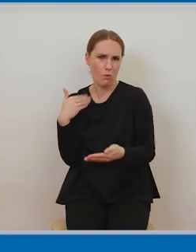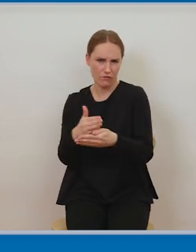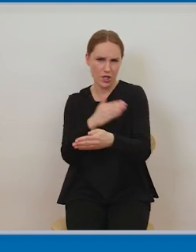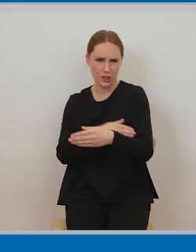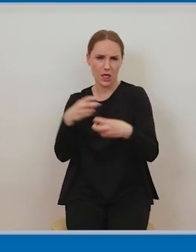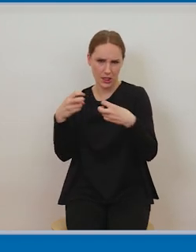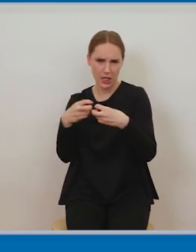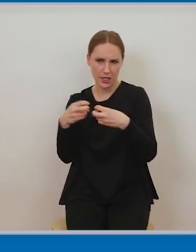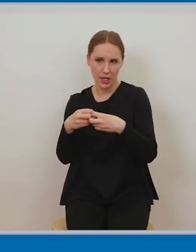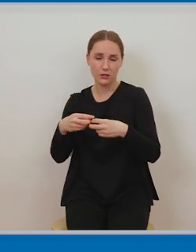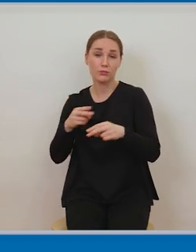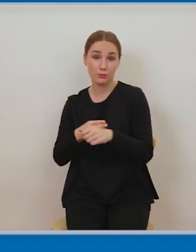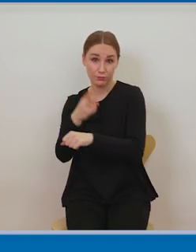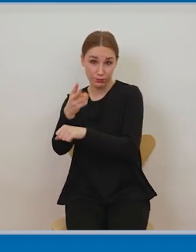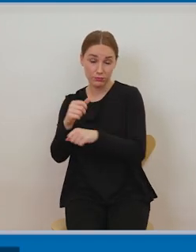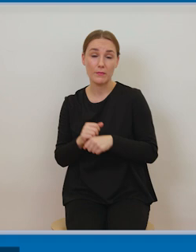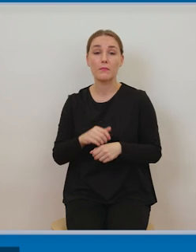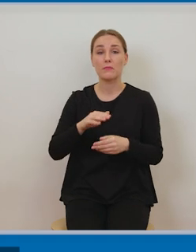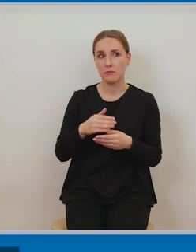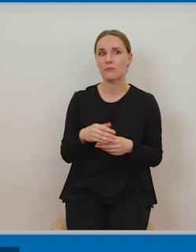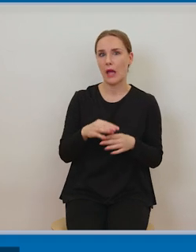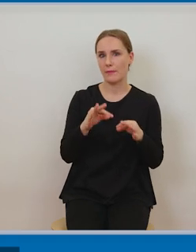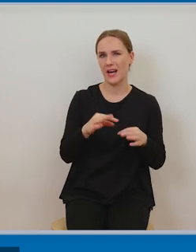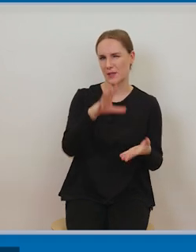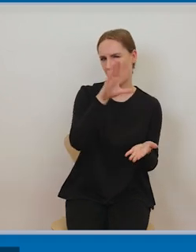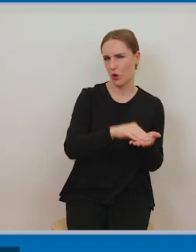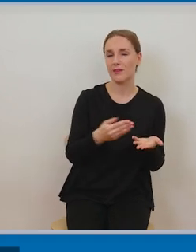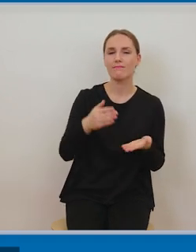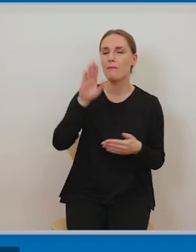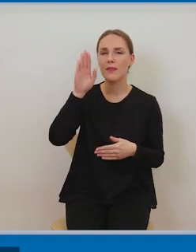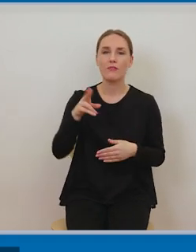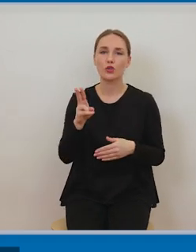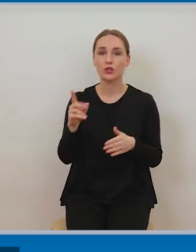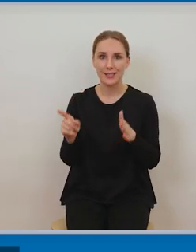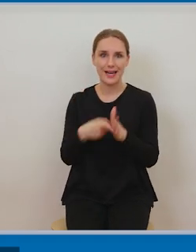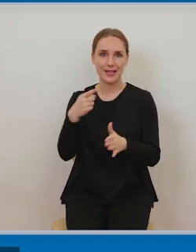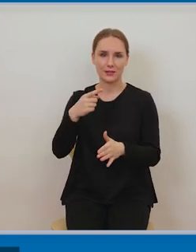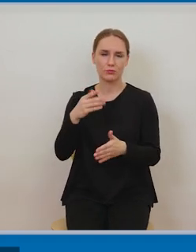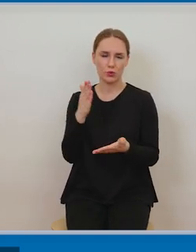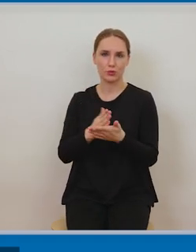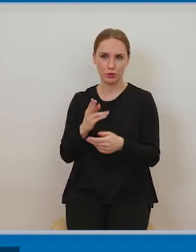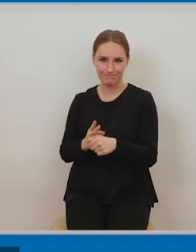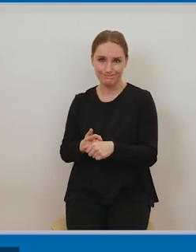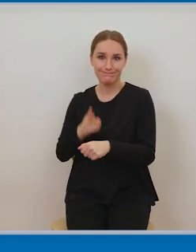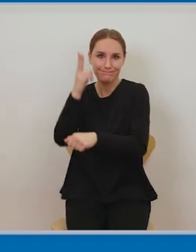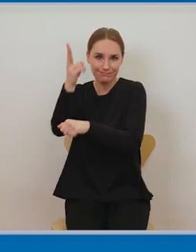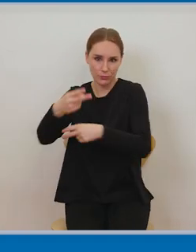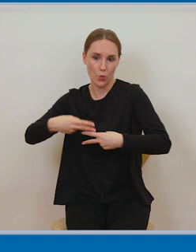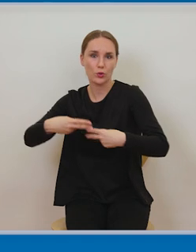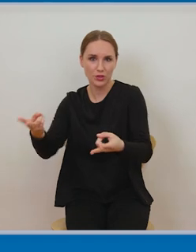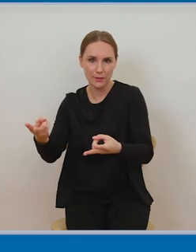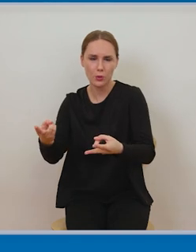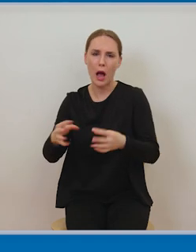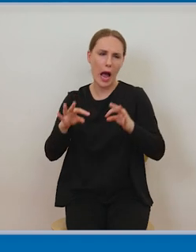powiedzielibyśmy tak potocznie wyczerpuje się to prawo autorskie. Nie, to prawo się nie wyczerpuje. W internecie każdy korzystający musi